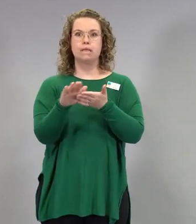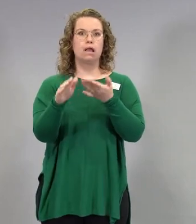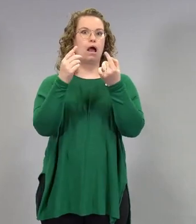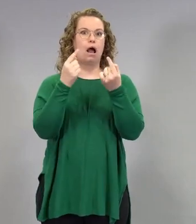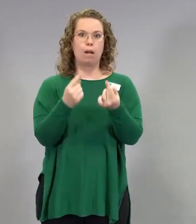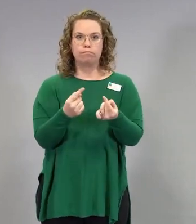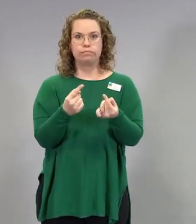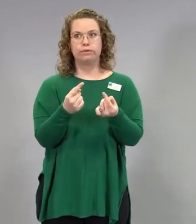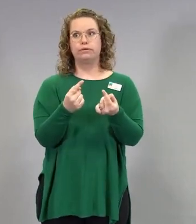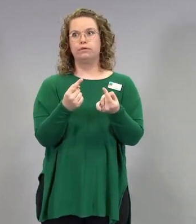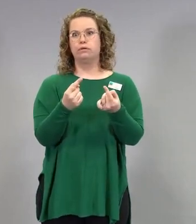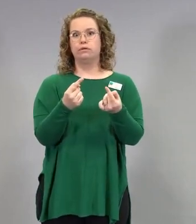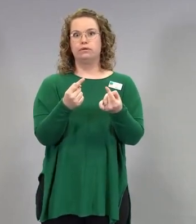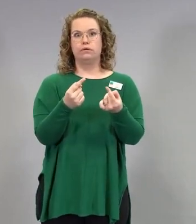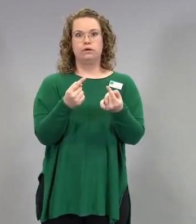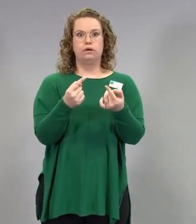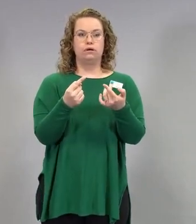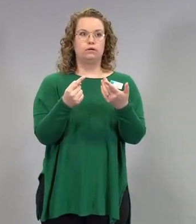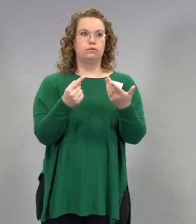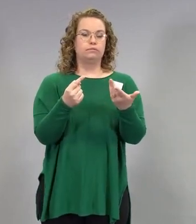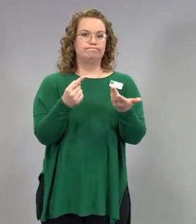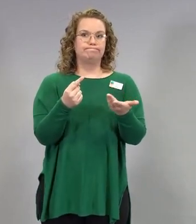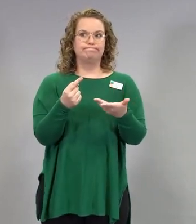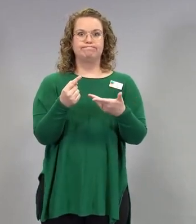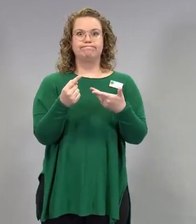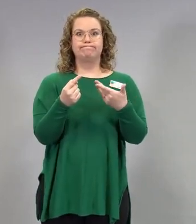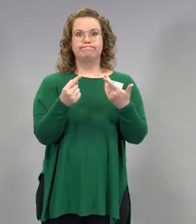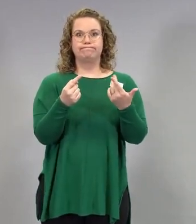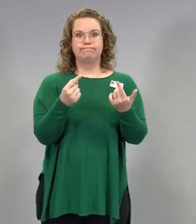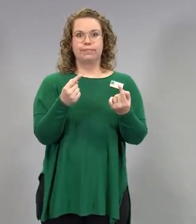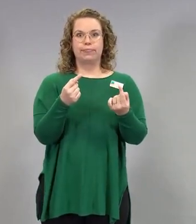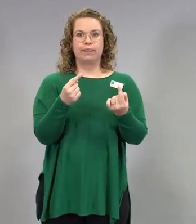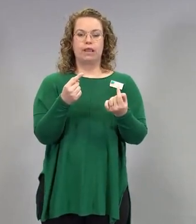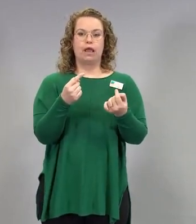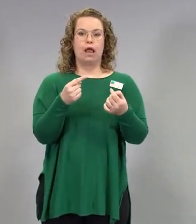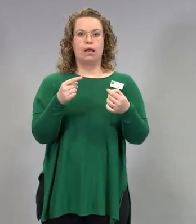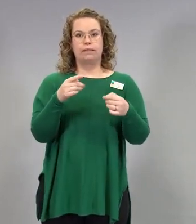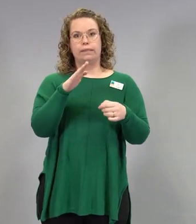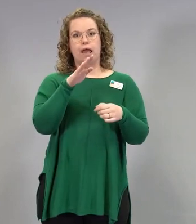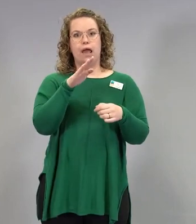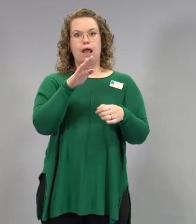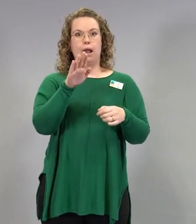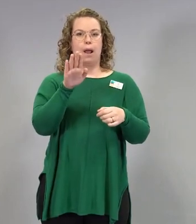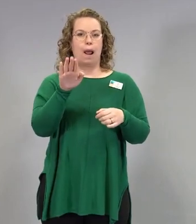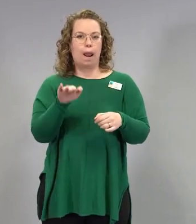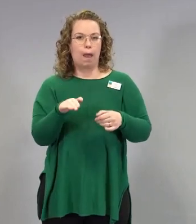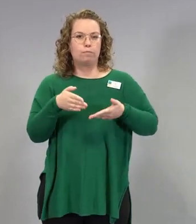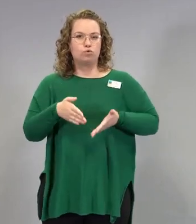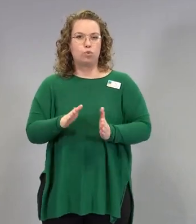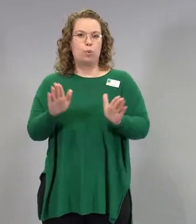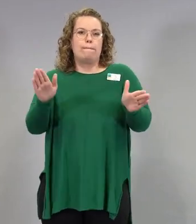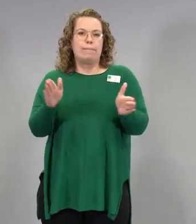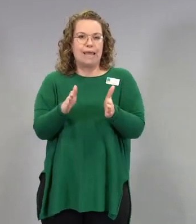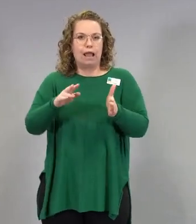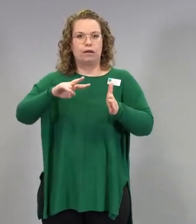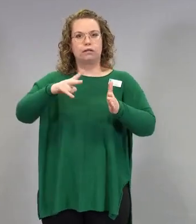pienten lasten syntymiä tai ennenaikaista synnytystä tai